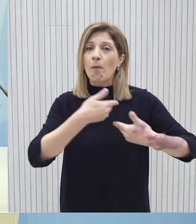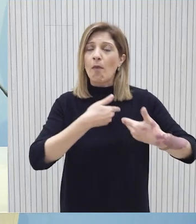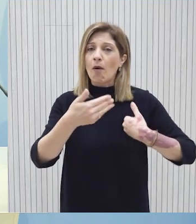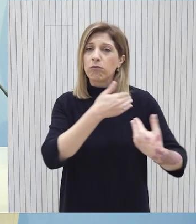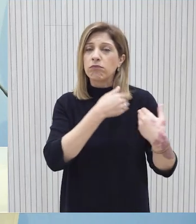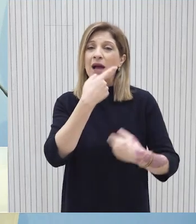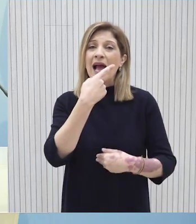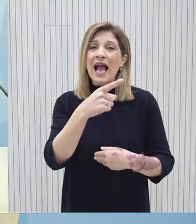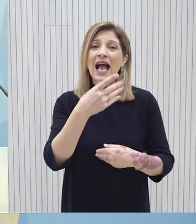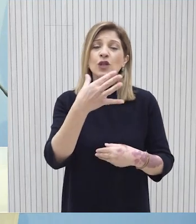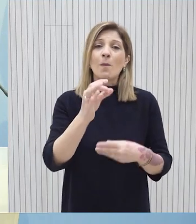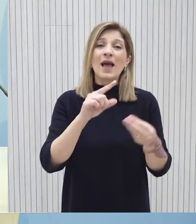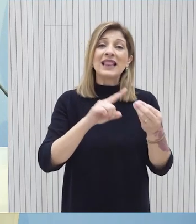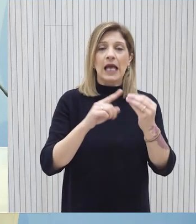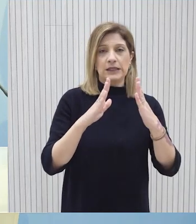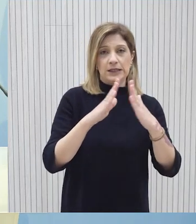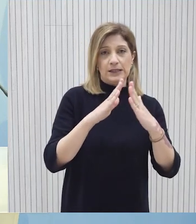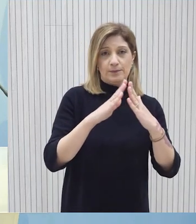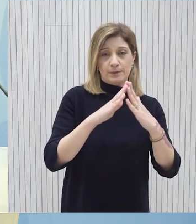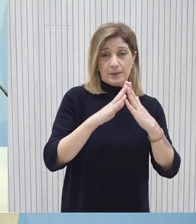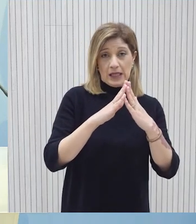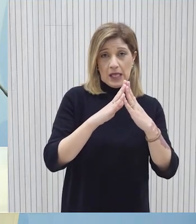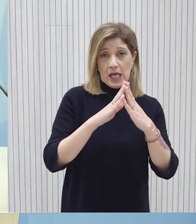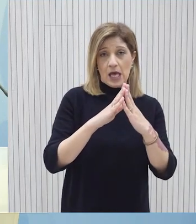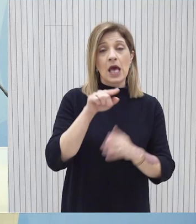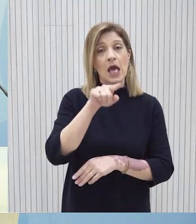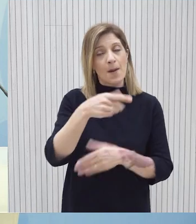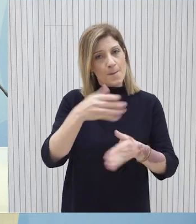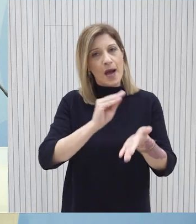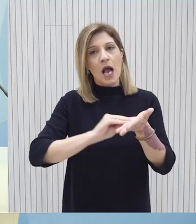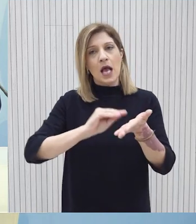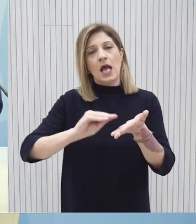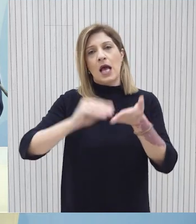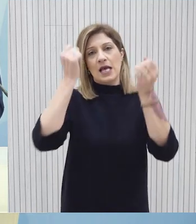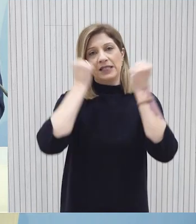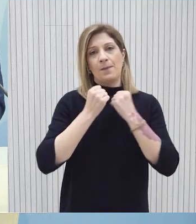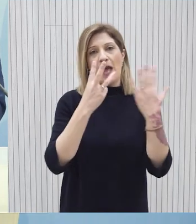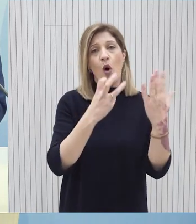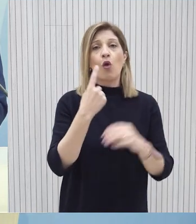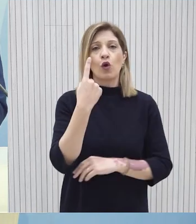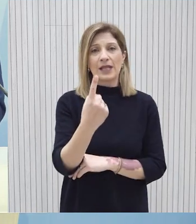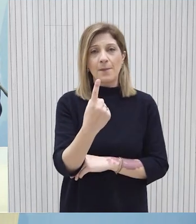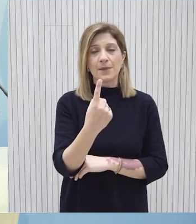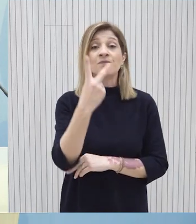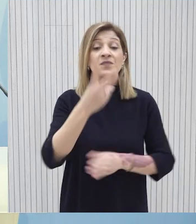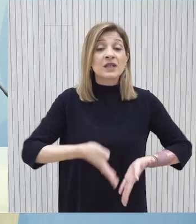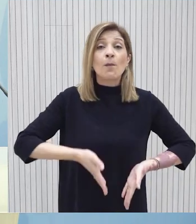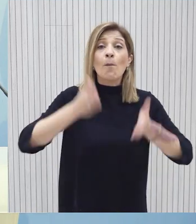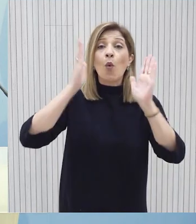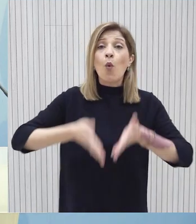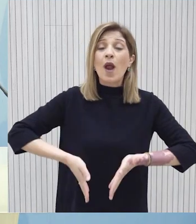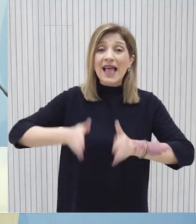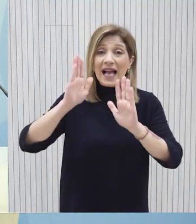156 κατοικίες, εκ των οποίων έχουν ήδη καταγραφεί οι ζημιές στις 81, δύο πολυκατοικίες,